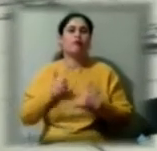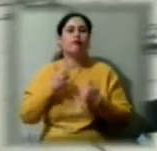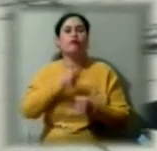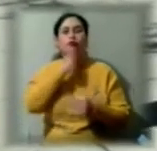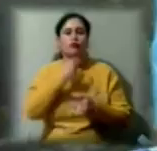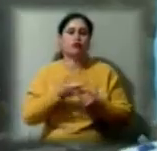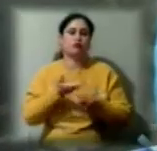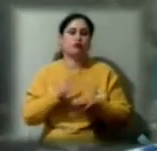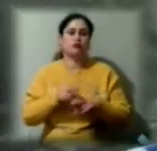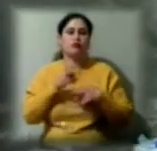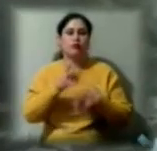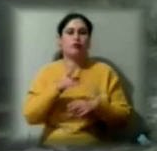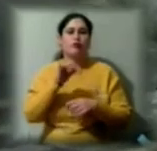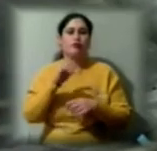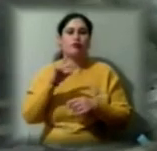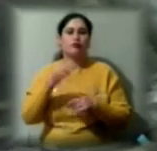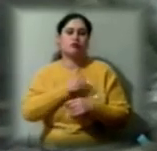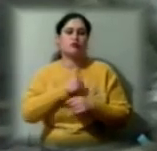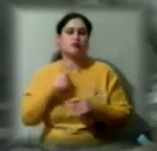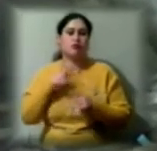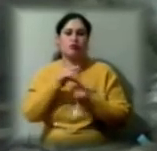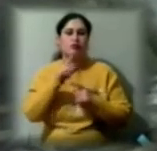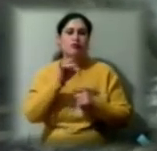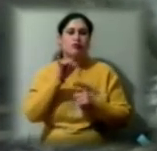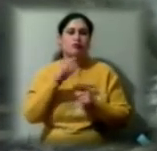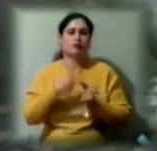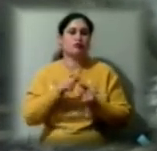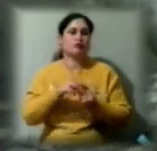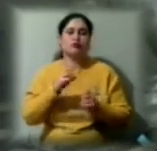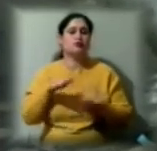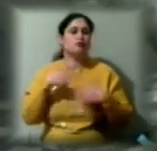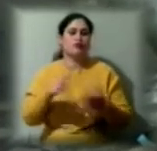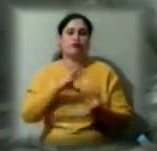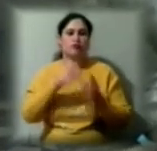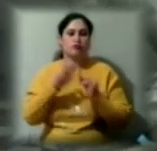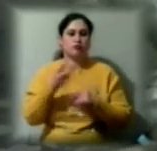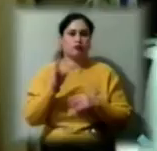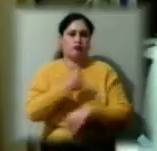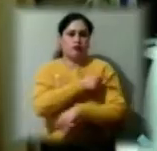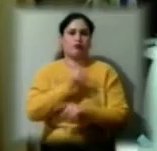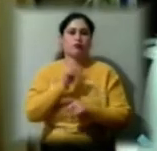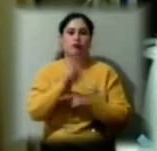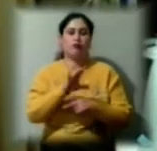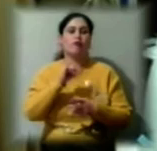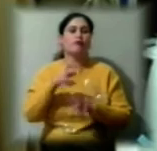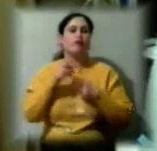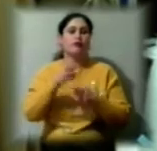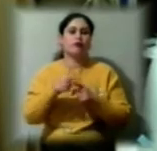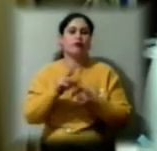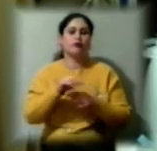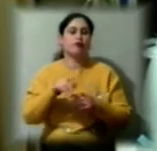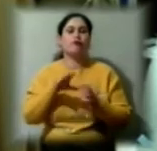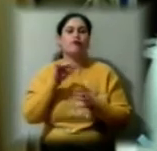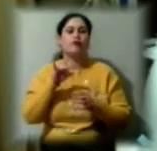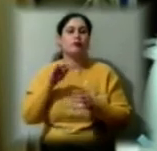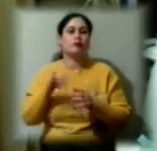поліклініки самим, а під час карантину цього не радять робити взагалі. Такі виїзди є вдалим варіантом роботи в умовах епідемії,